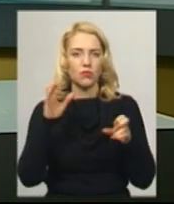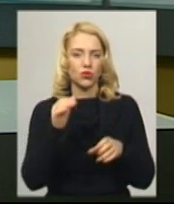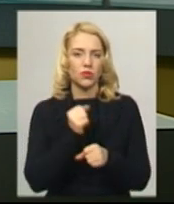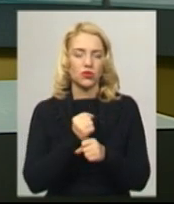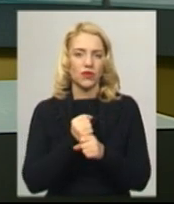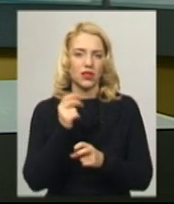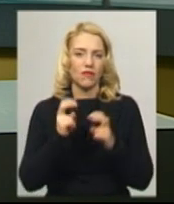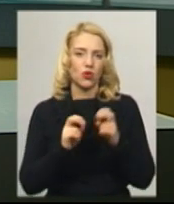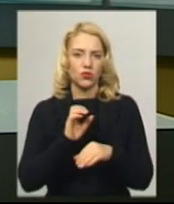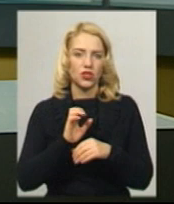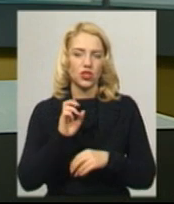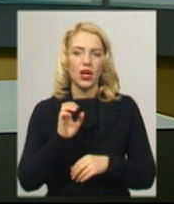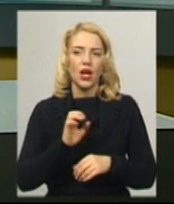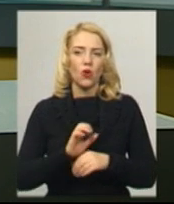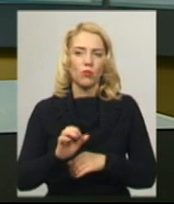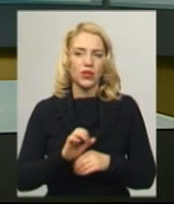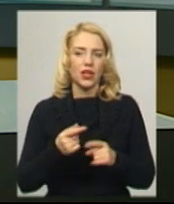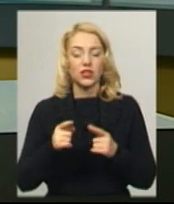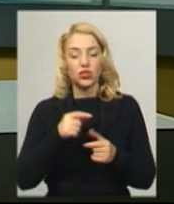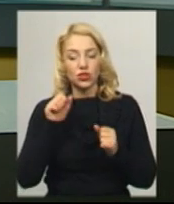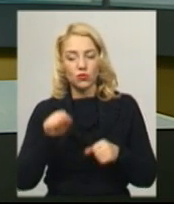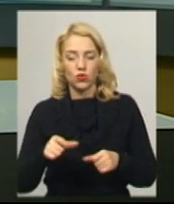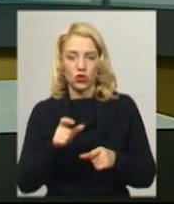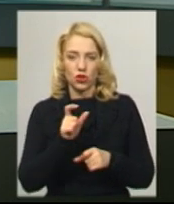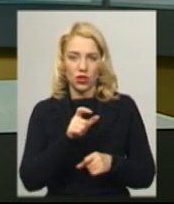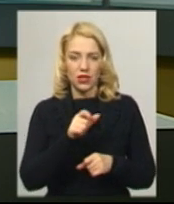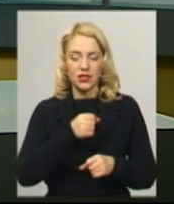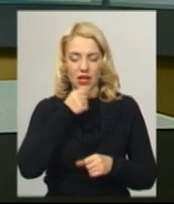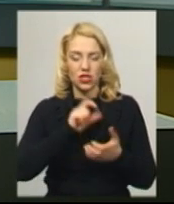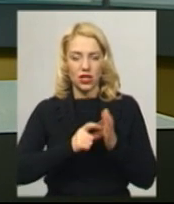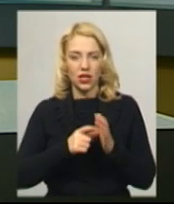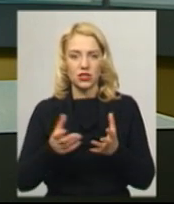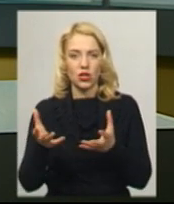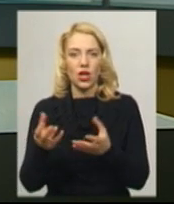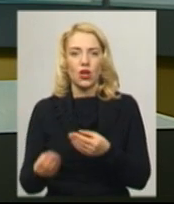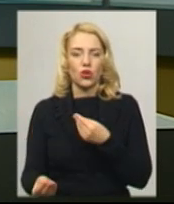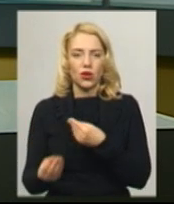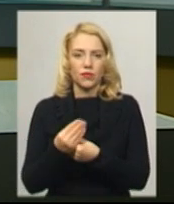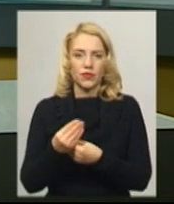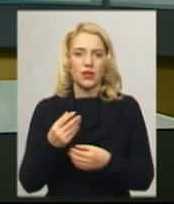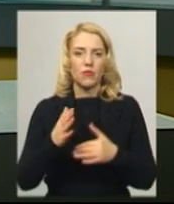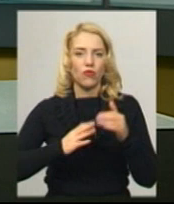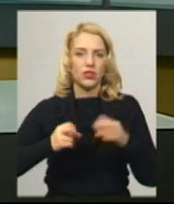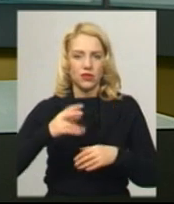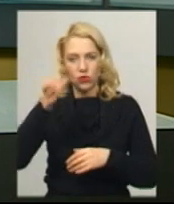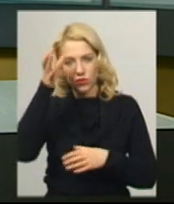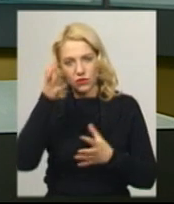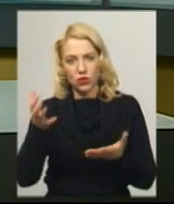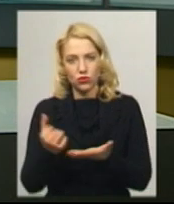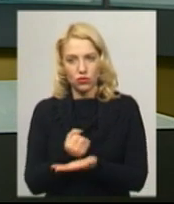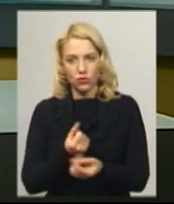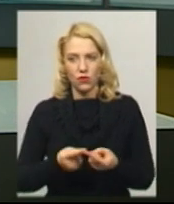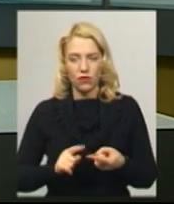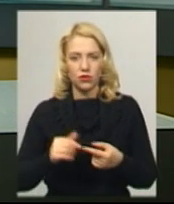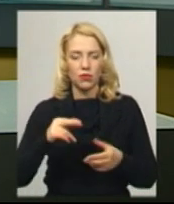комбінати. І чи можуть старшокласники здобувати в закладах середньої освіти додаткову професійну. Директорка Чемеровецького НВК каже,